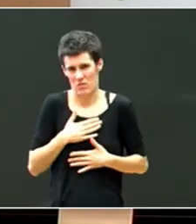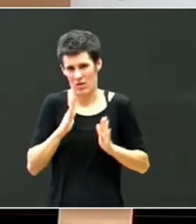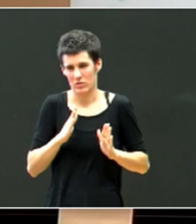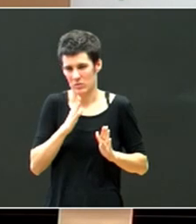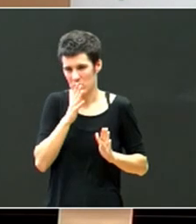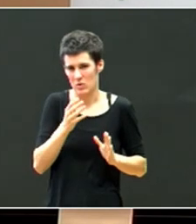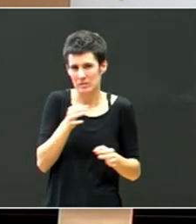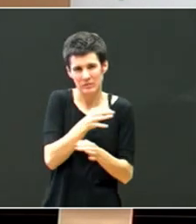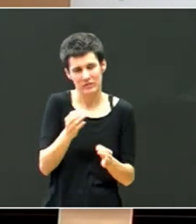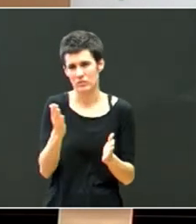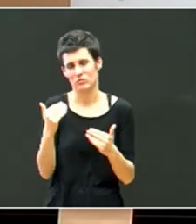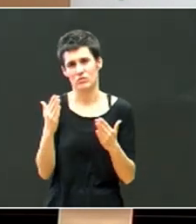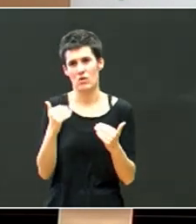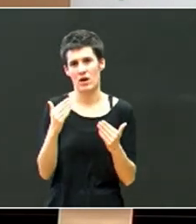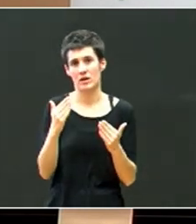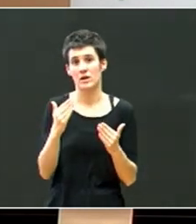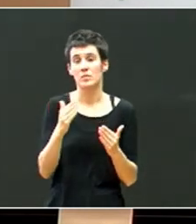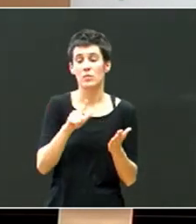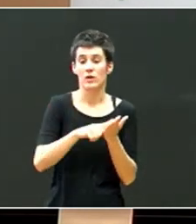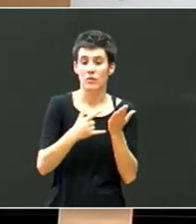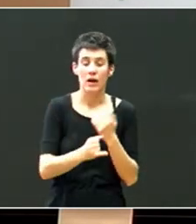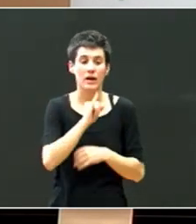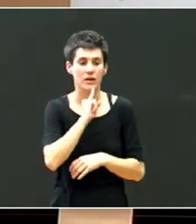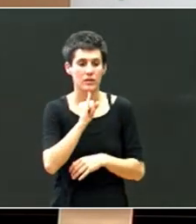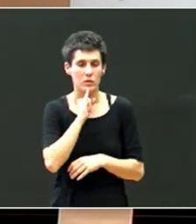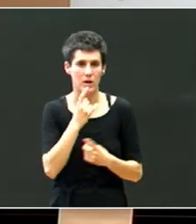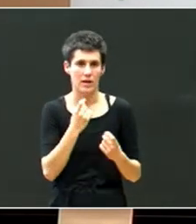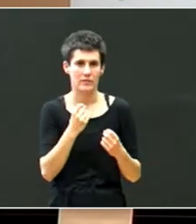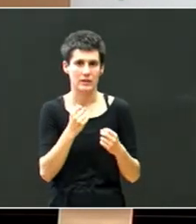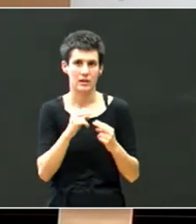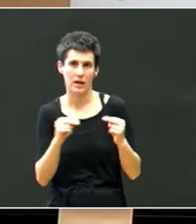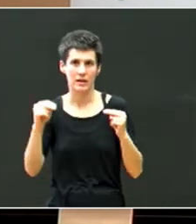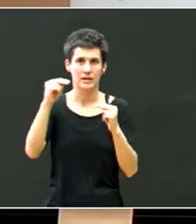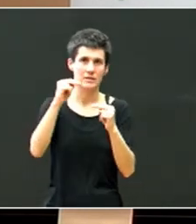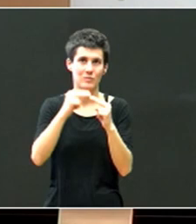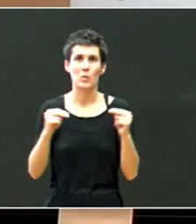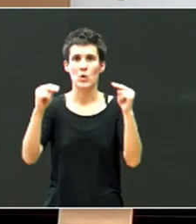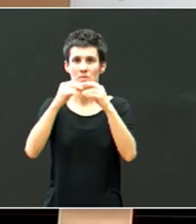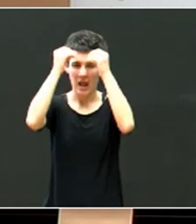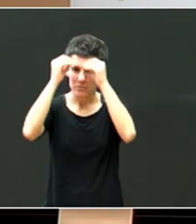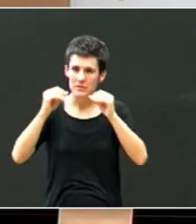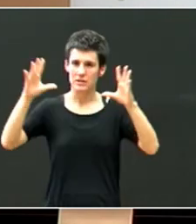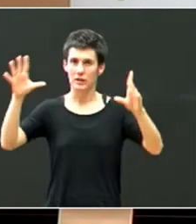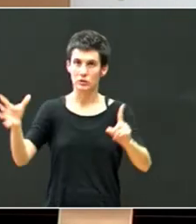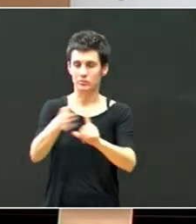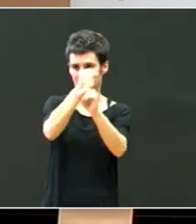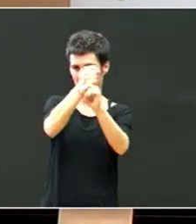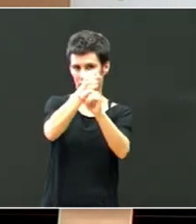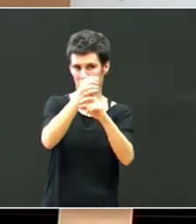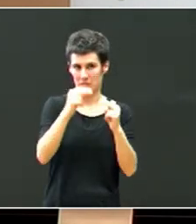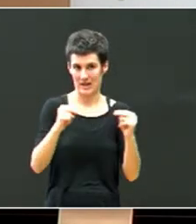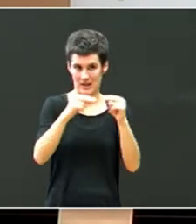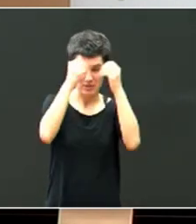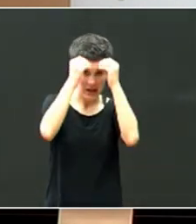izkuntzan, badakigu, astrazino maia lortzeko, ba, ezagupen hau nisa behar dela, eta, gainera, astrazino maia